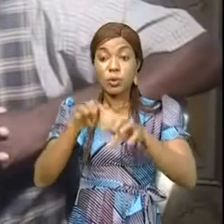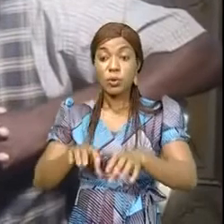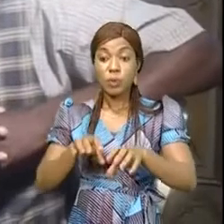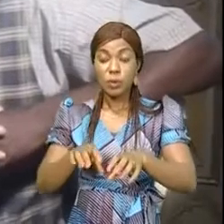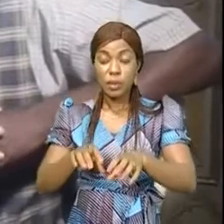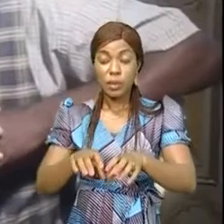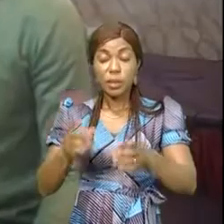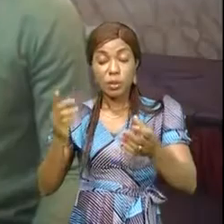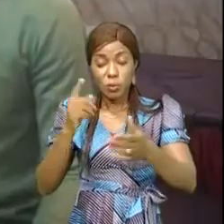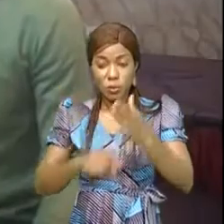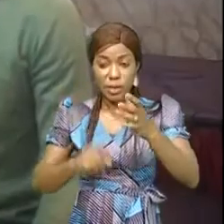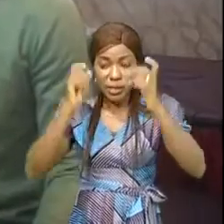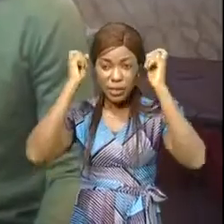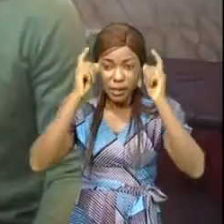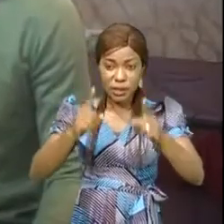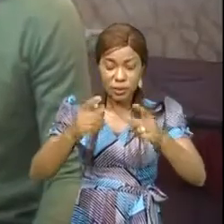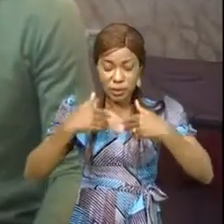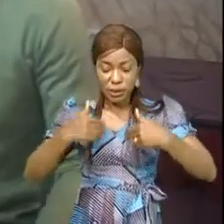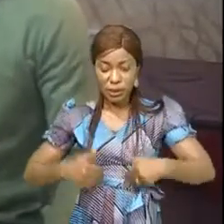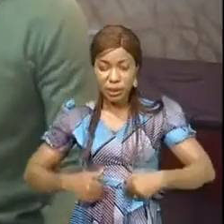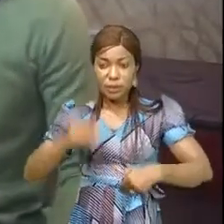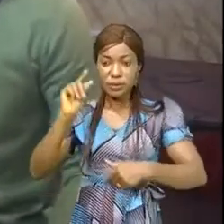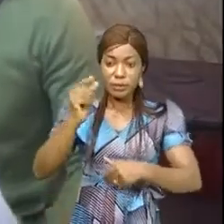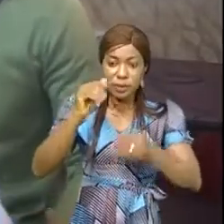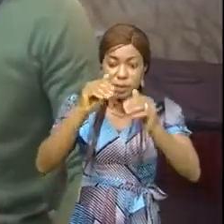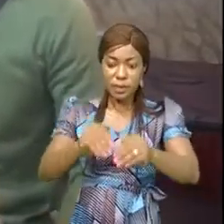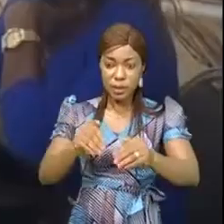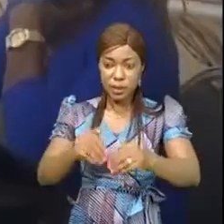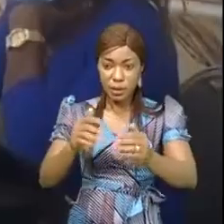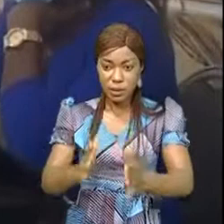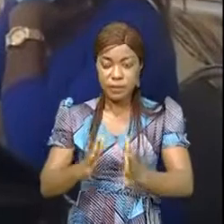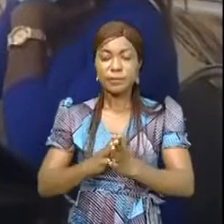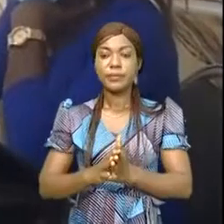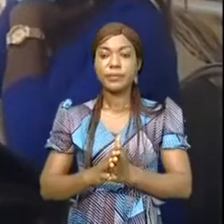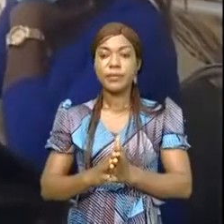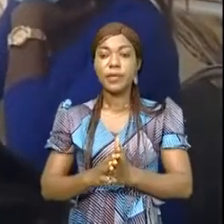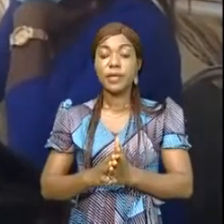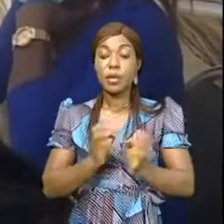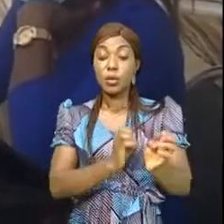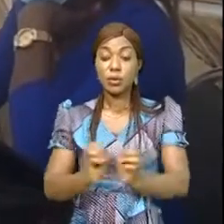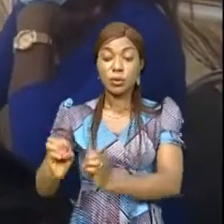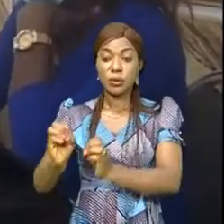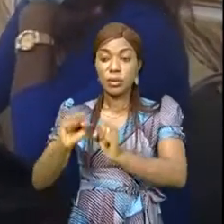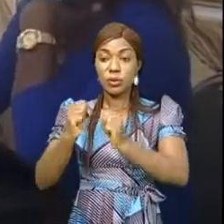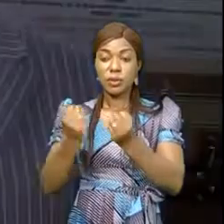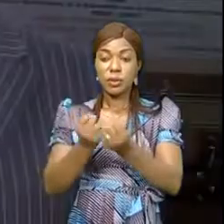les infrastructures les mines et l'agriculture. Les organisations de la société civile de